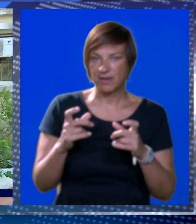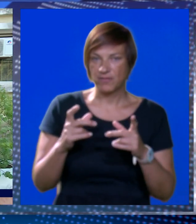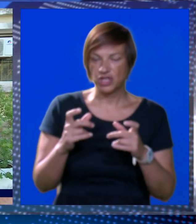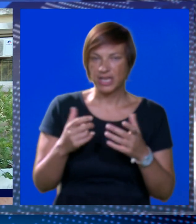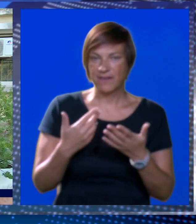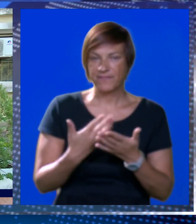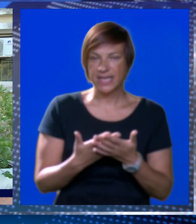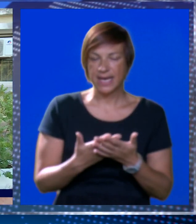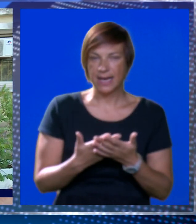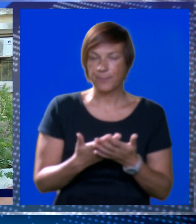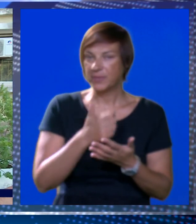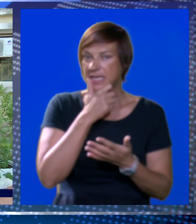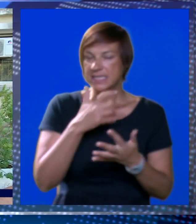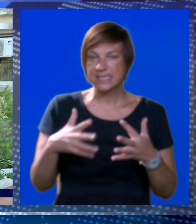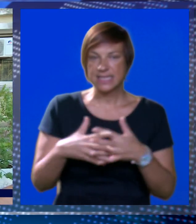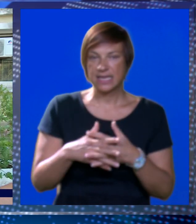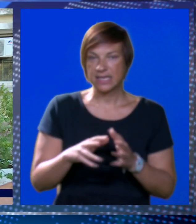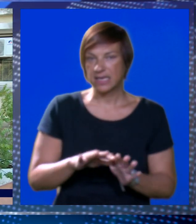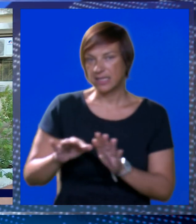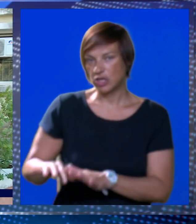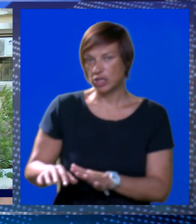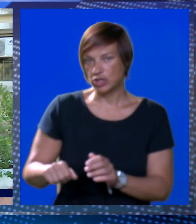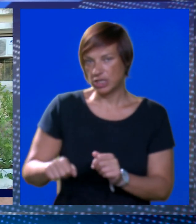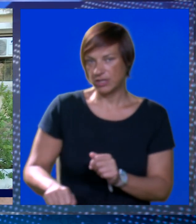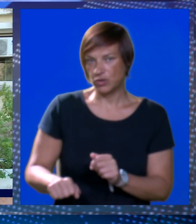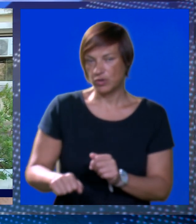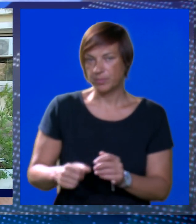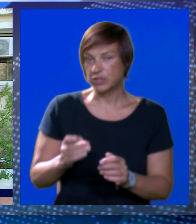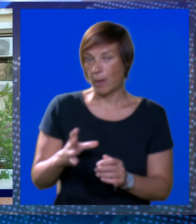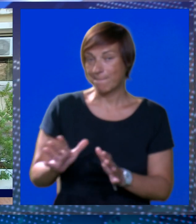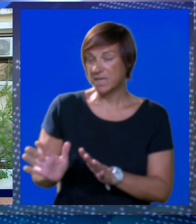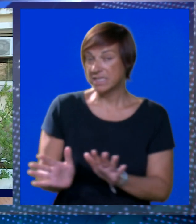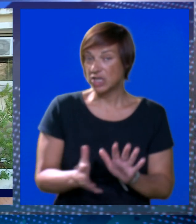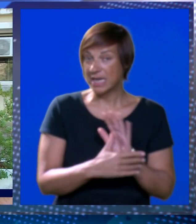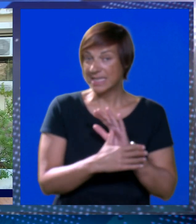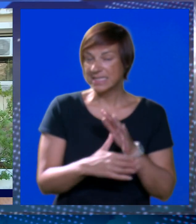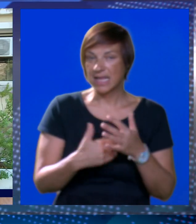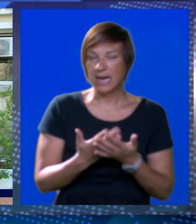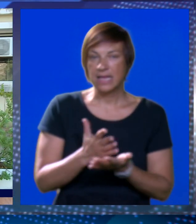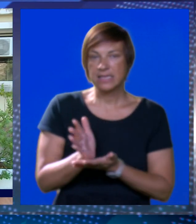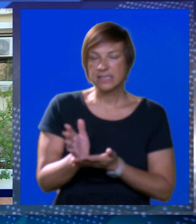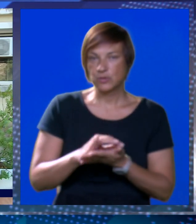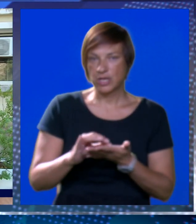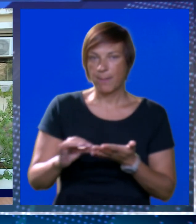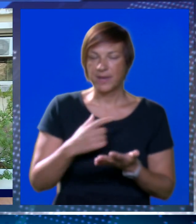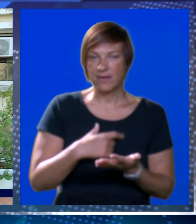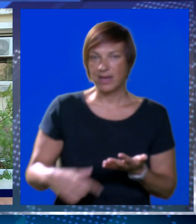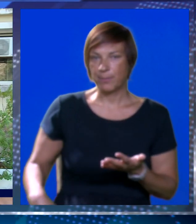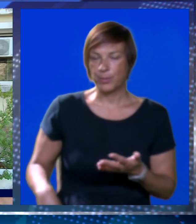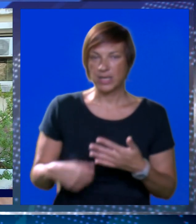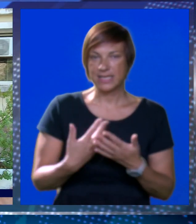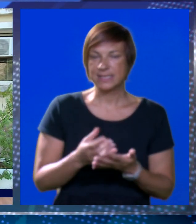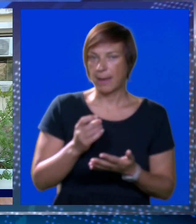fotografirala stari grad i odložila torbicu, ta torbica vrlo brzo i nestala. Slučaj je prijavljen